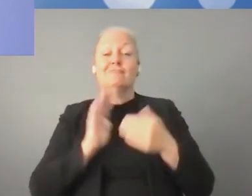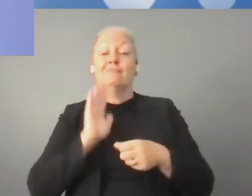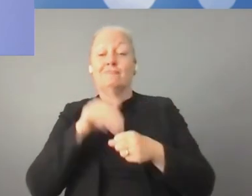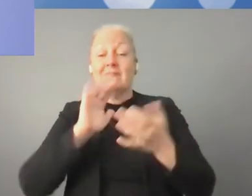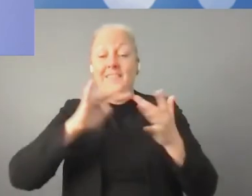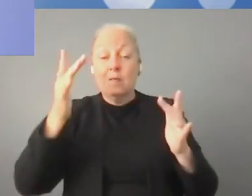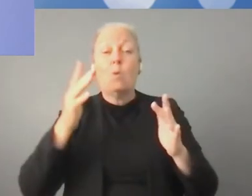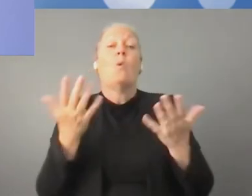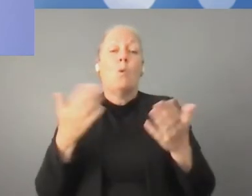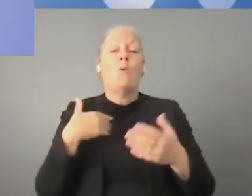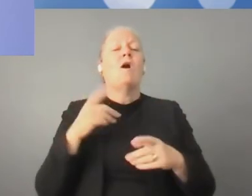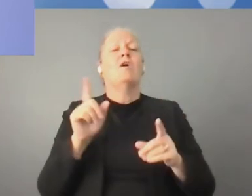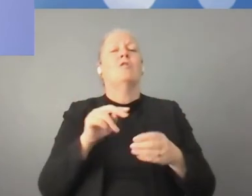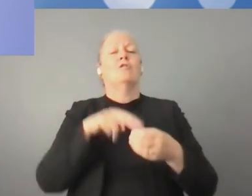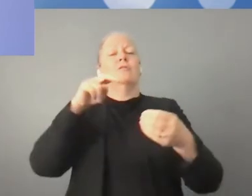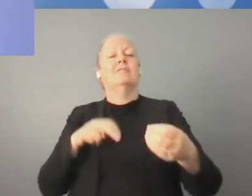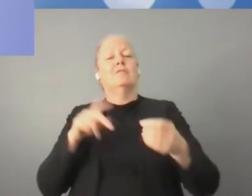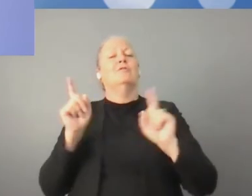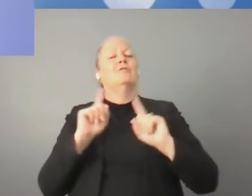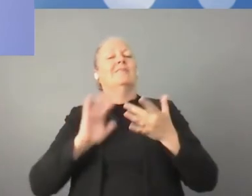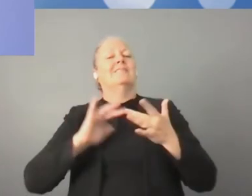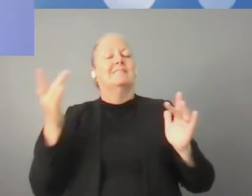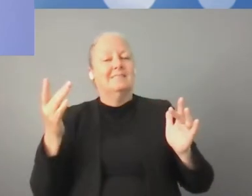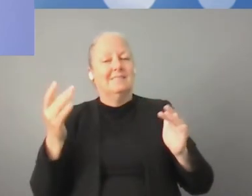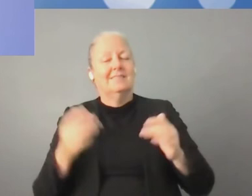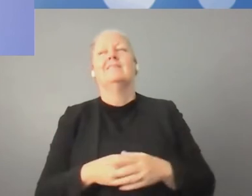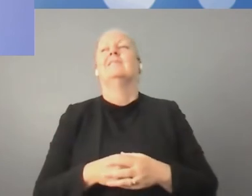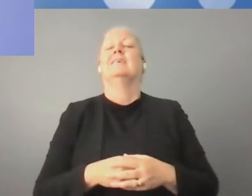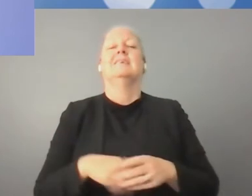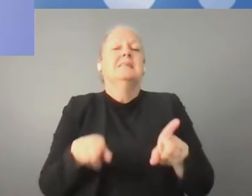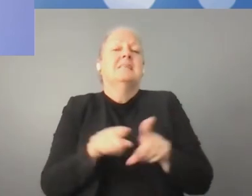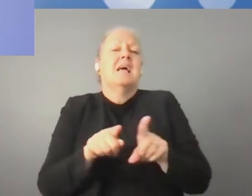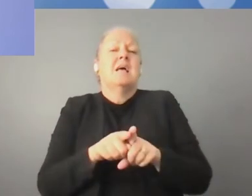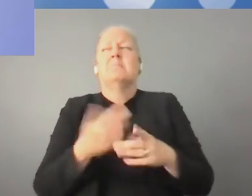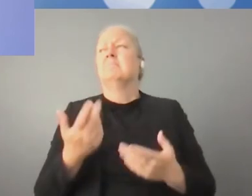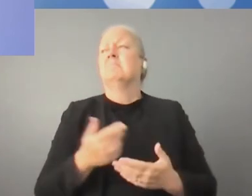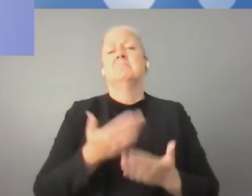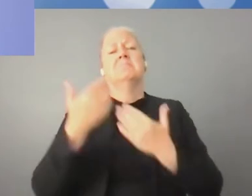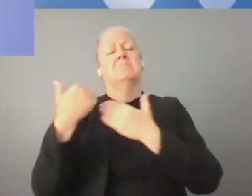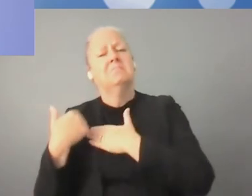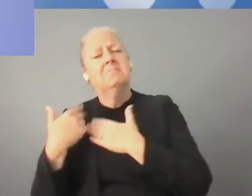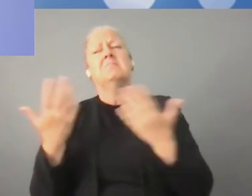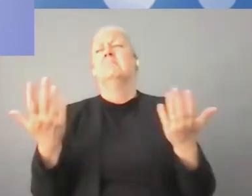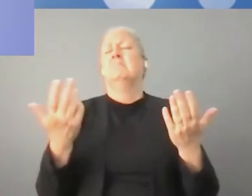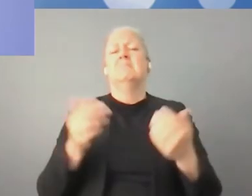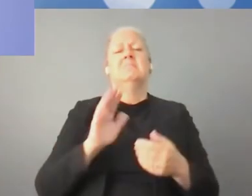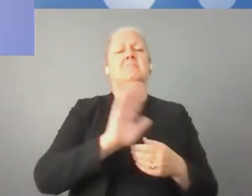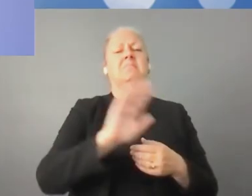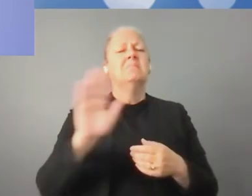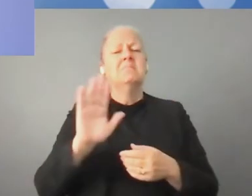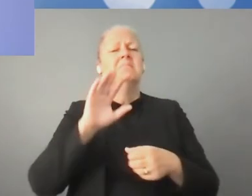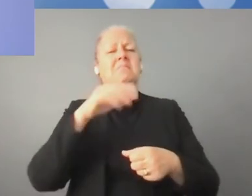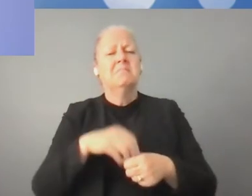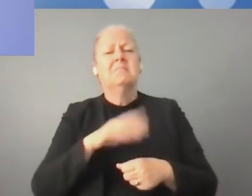Pamiętajmy o tym, że ważne jest ustalenie reguł przetwarzania danych, jak również poszanowanie praw człowieka